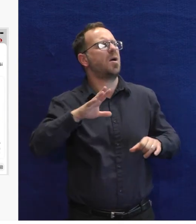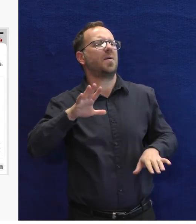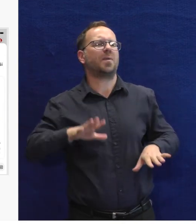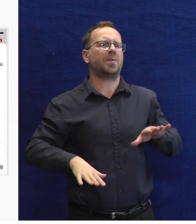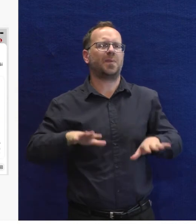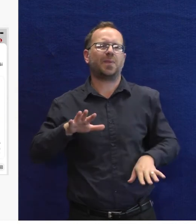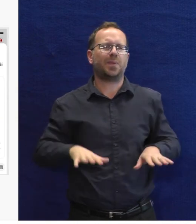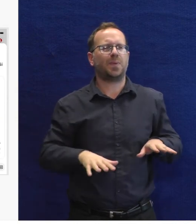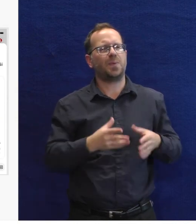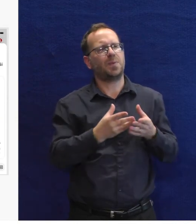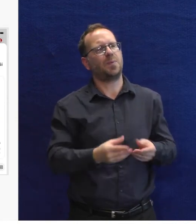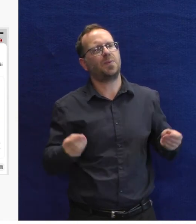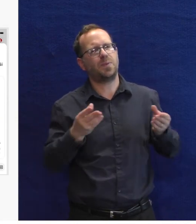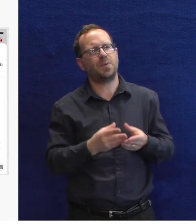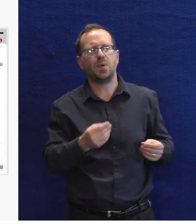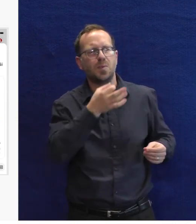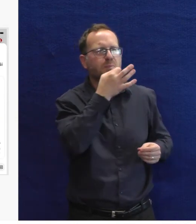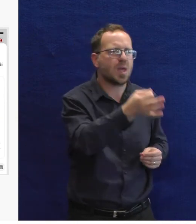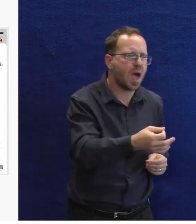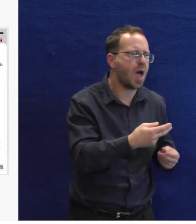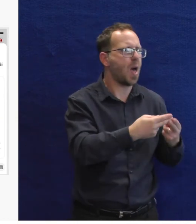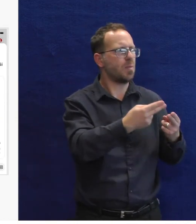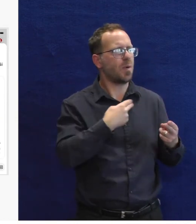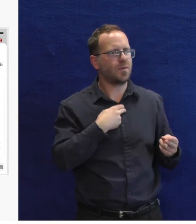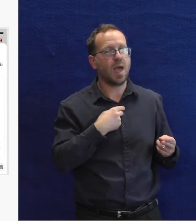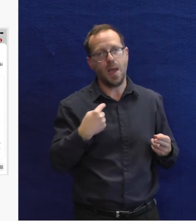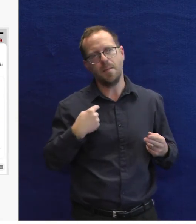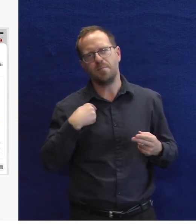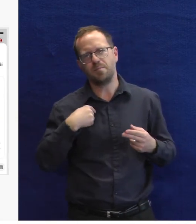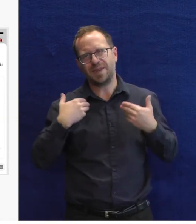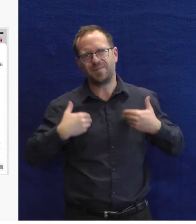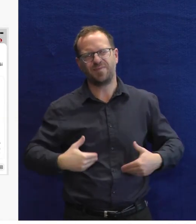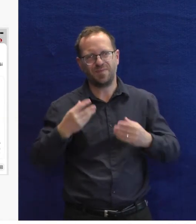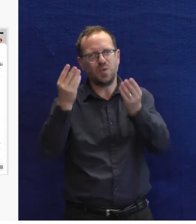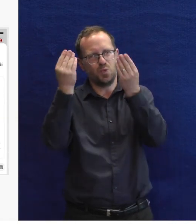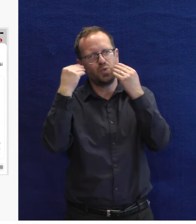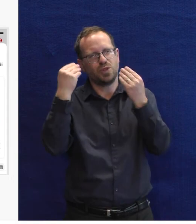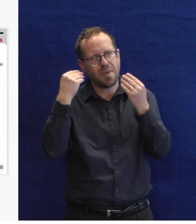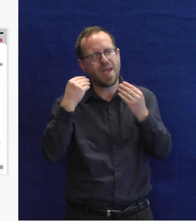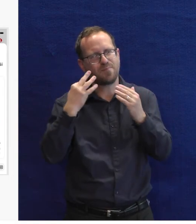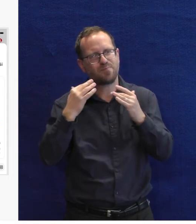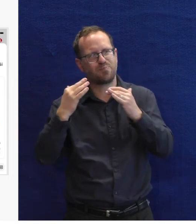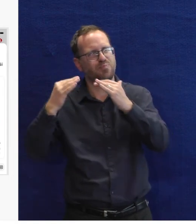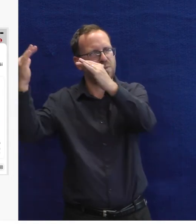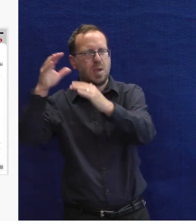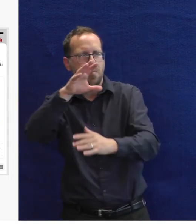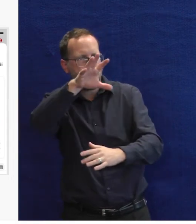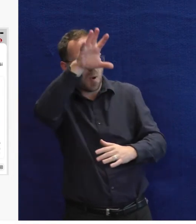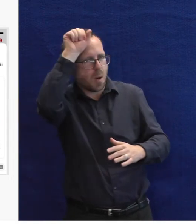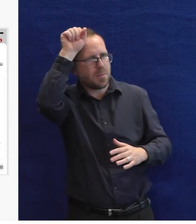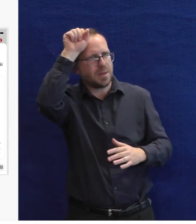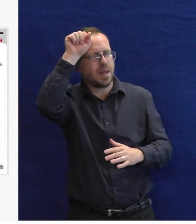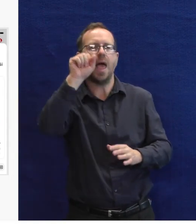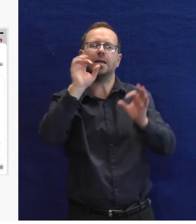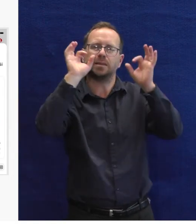klíčová věc, co znáte z Google, co se zdá být jednoduchý, on vám prostě něco řekne na tu vaši otázku. My se to učíme, my se